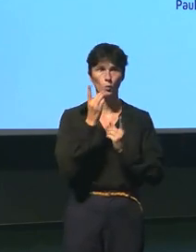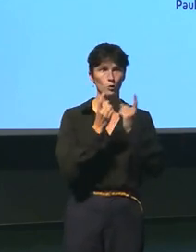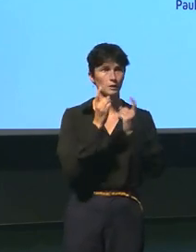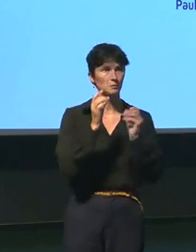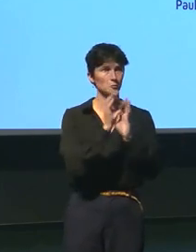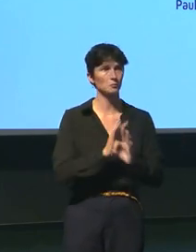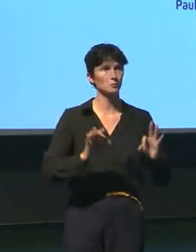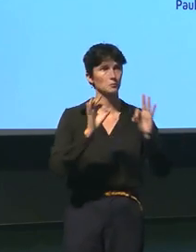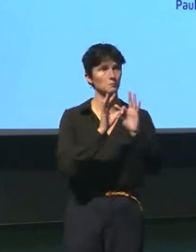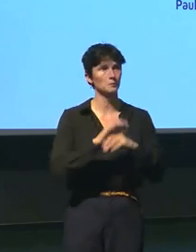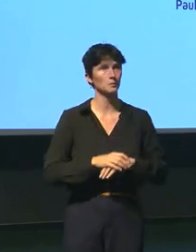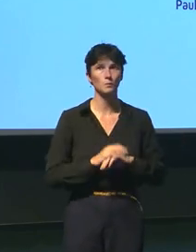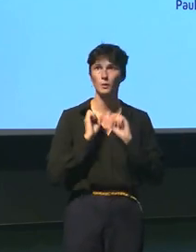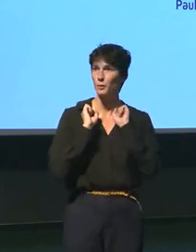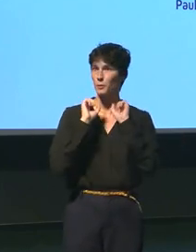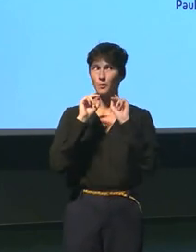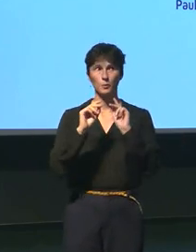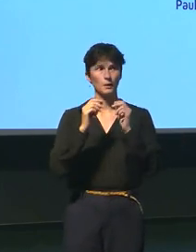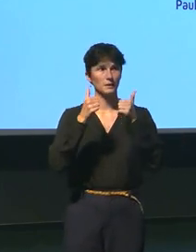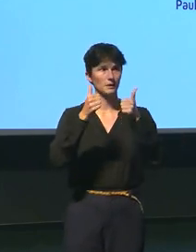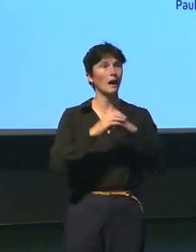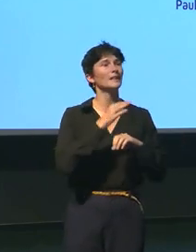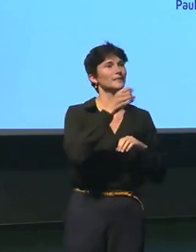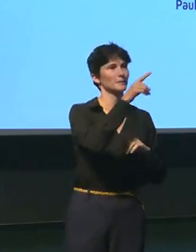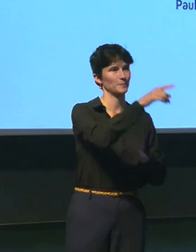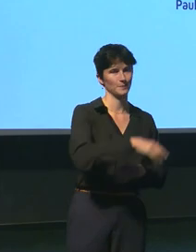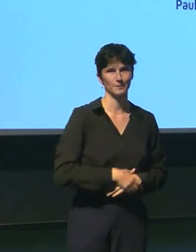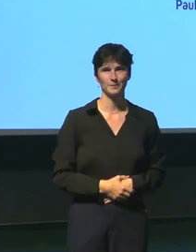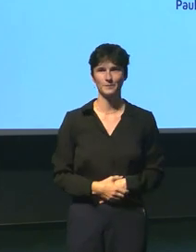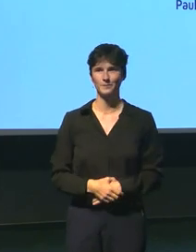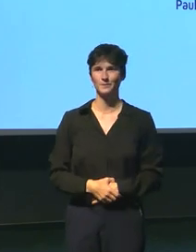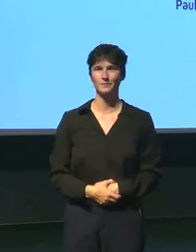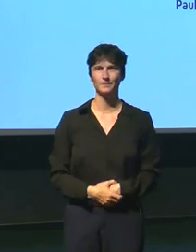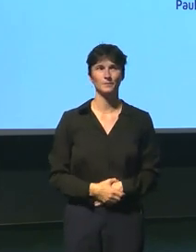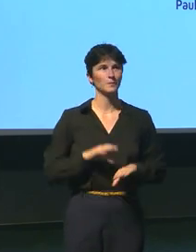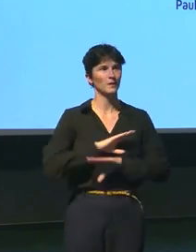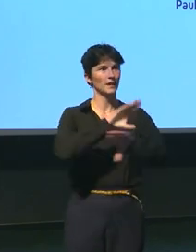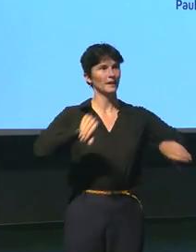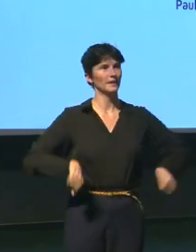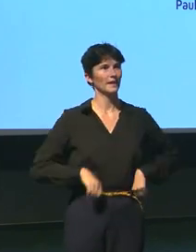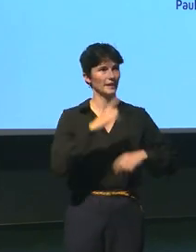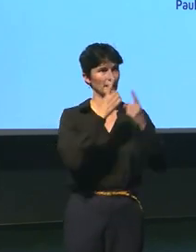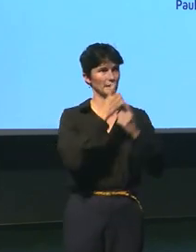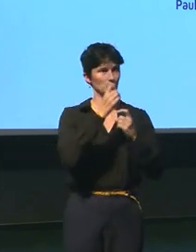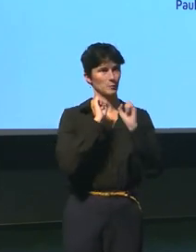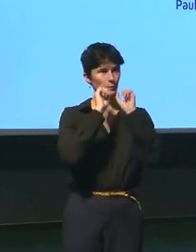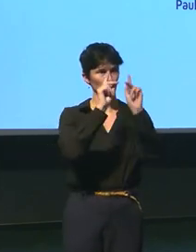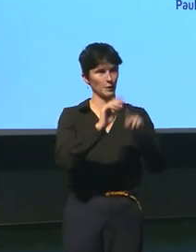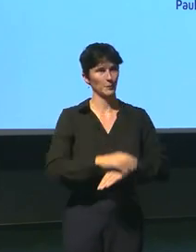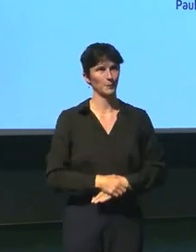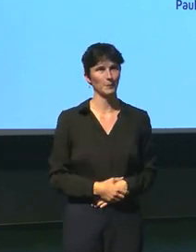? Non Ah bien Ah si on a une dernière question Oui